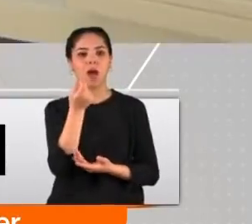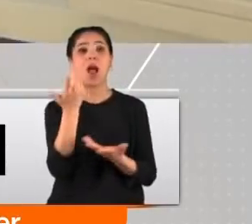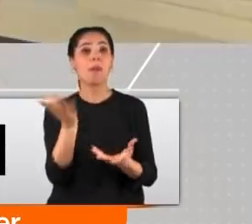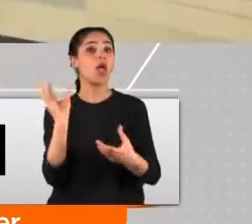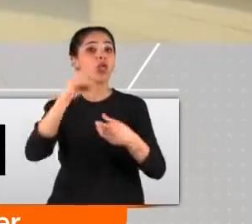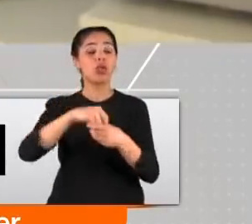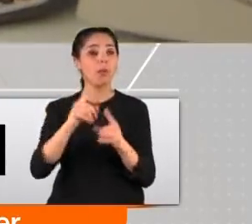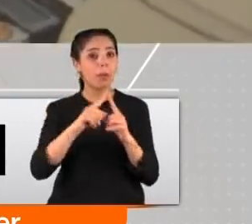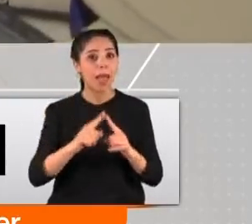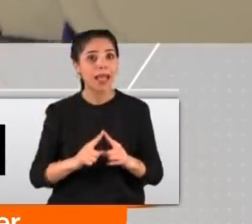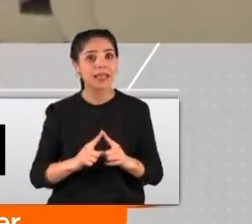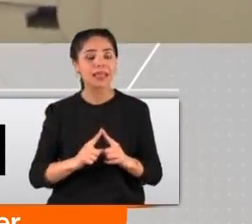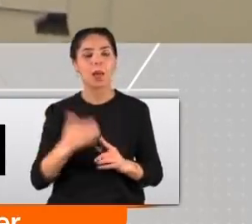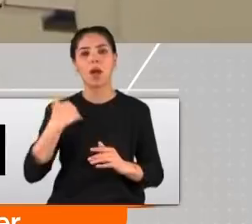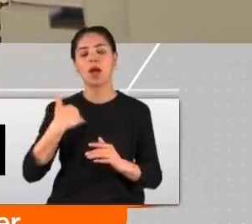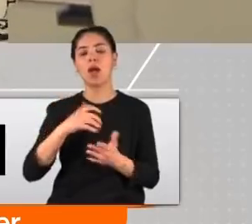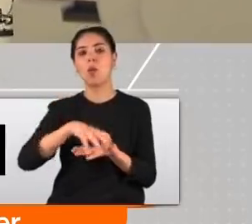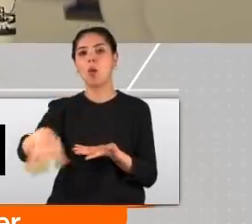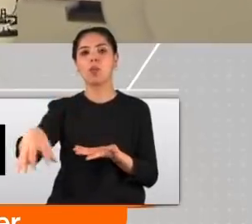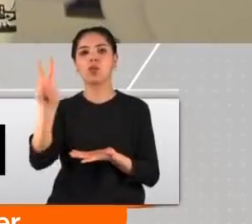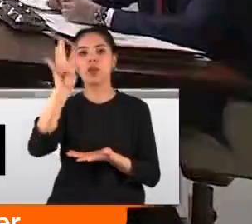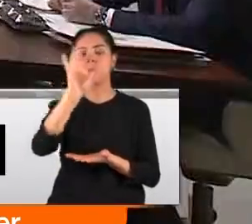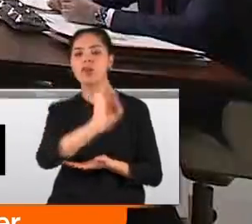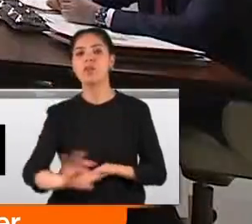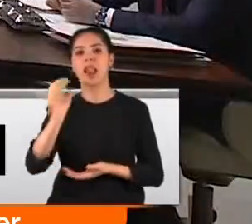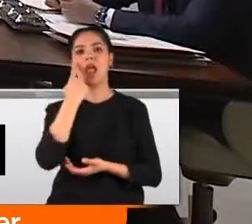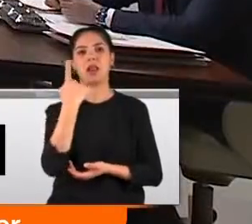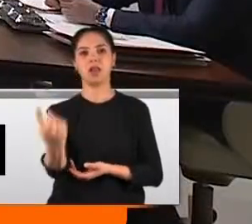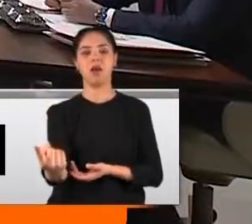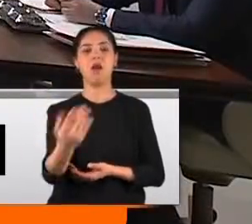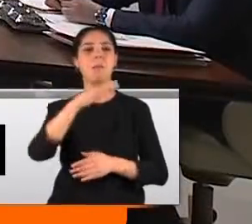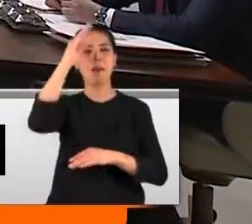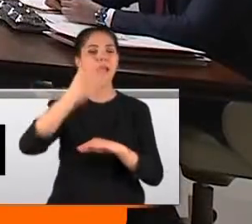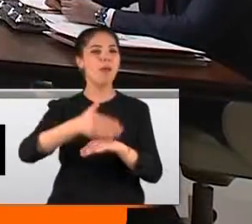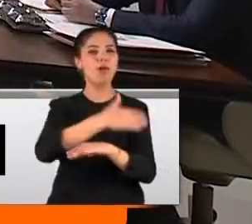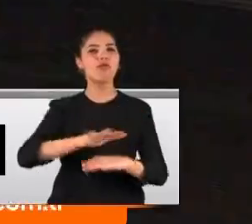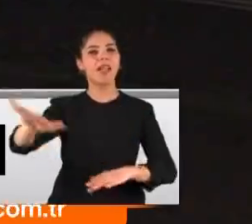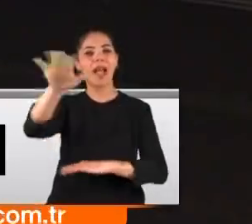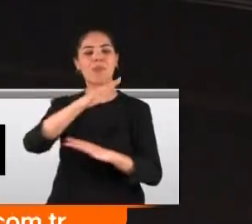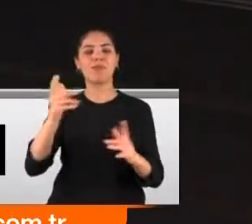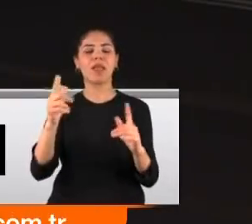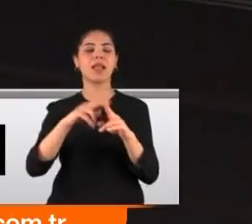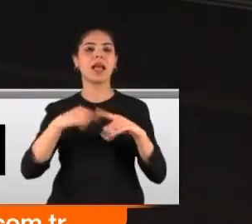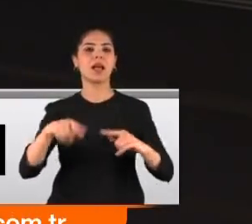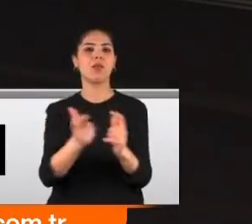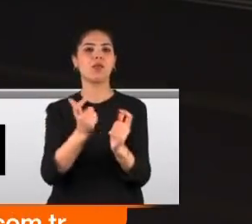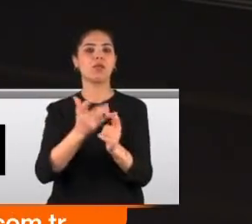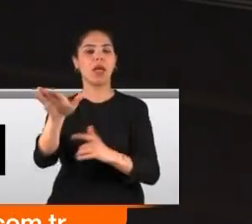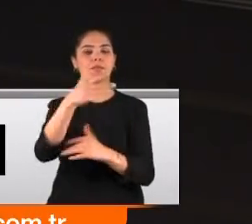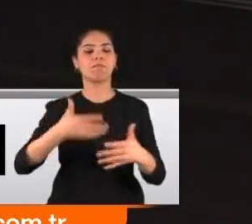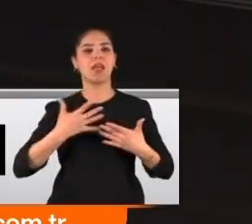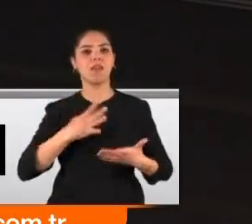toplamına baktığımız zaman kamu bütçesindeki karşılığı 25 milyardır. Gözler bayram öncesi yapılacak son kabine toplantısına çevrildi.